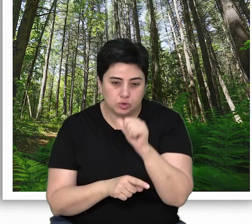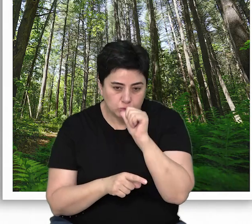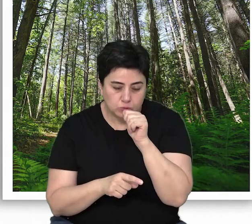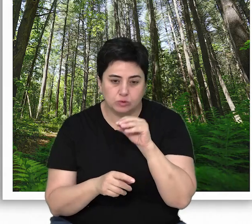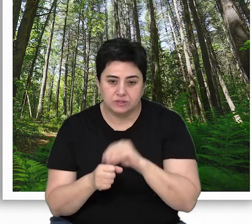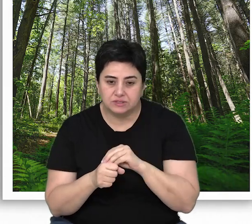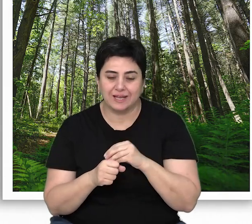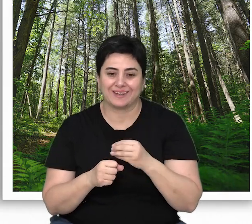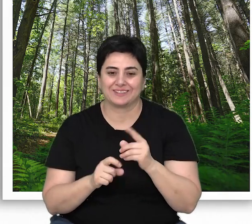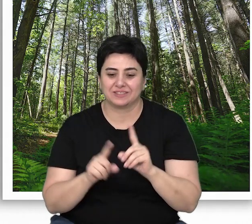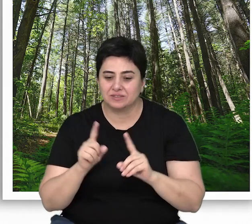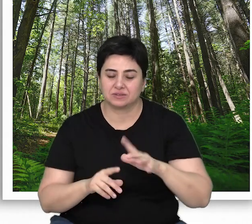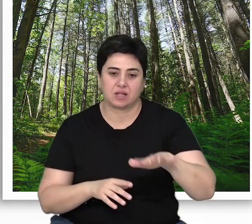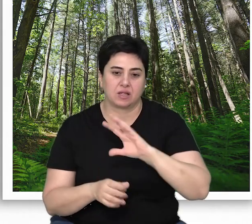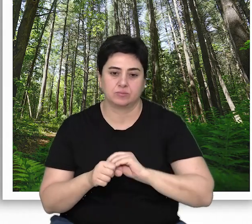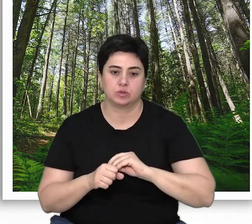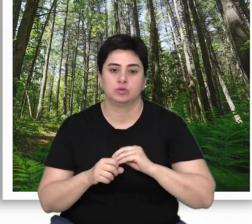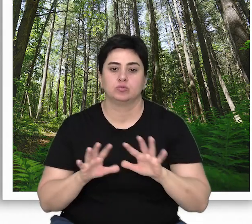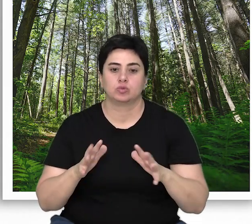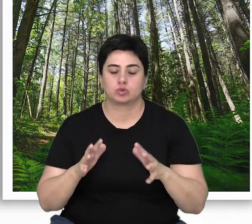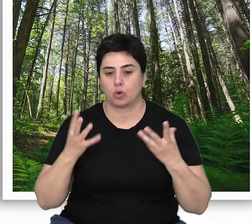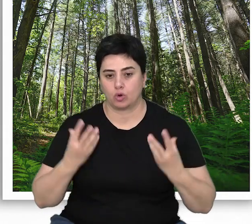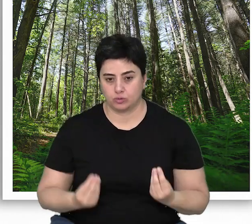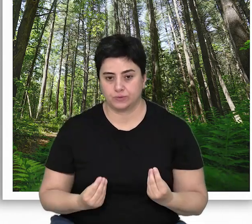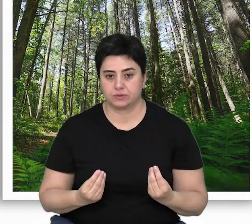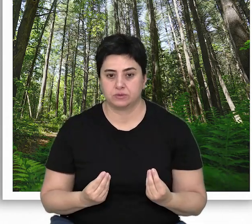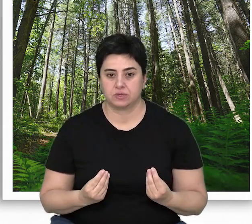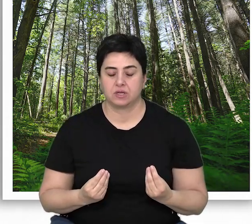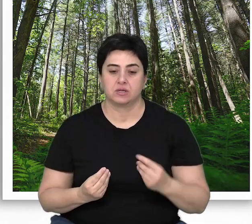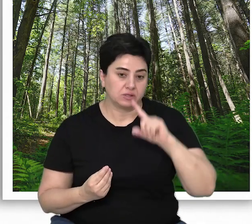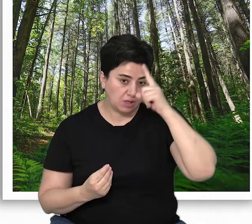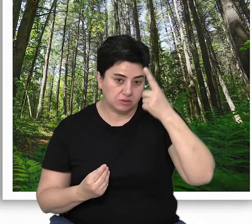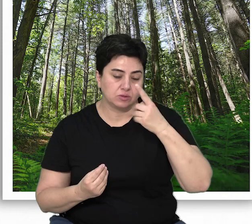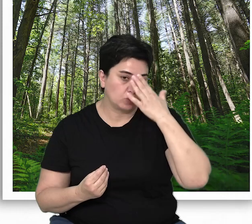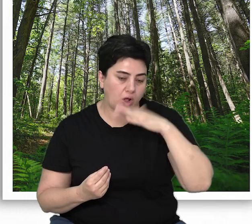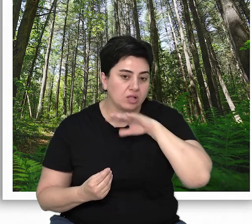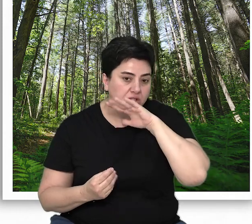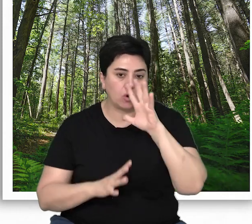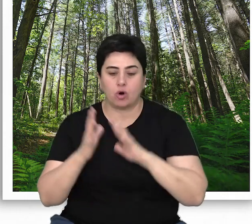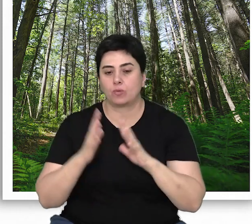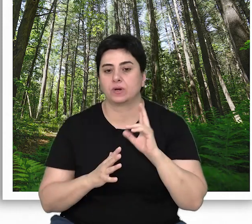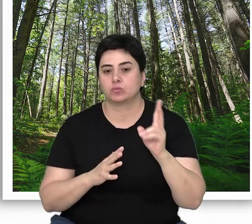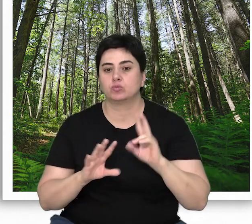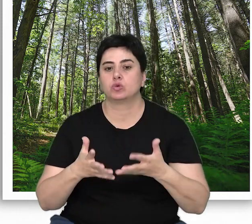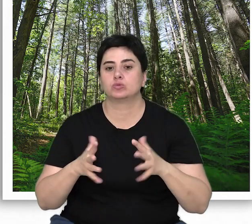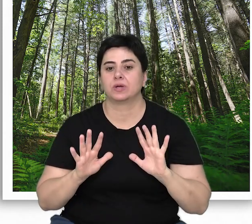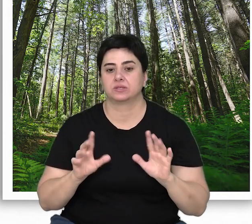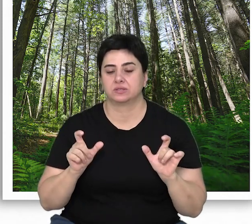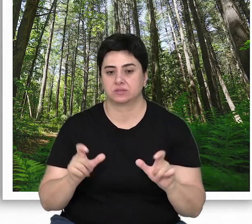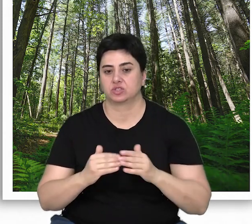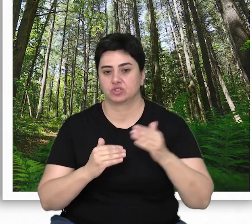su döngüsü ve ekolojik döngüler açısından bozulmuş durumda olduğu, sadece doğal yaşlı ormanların bu